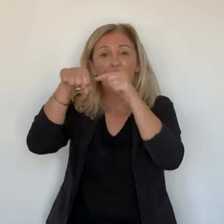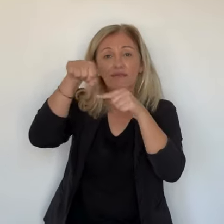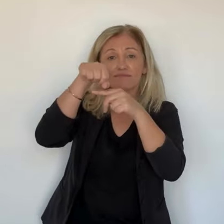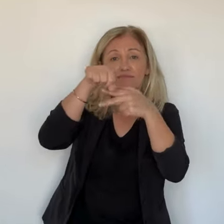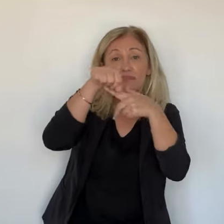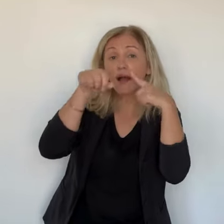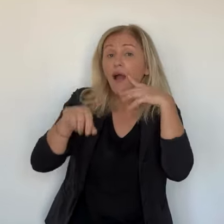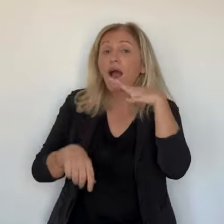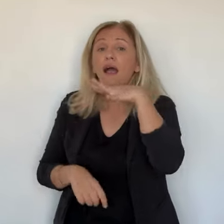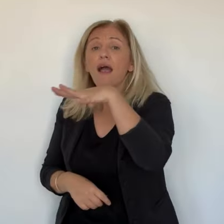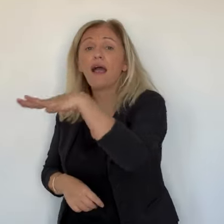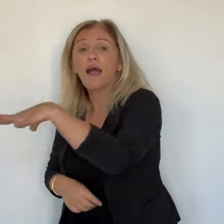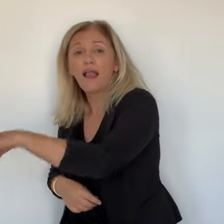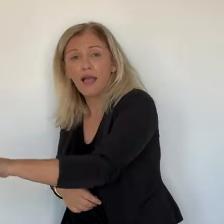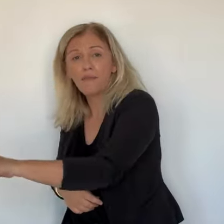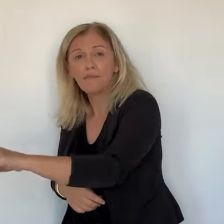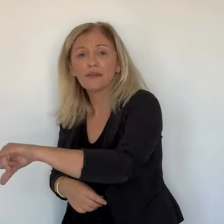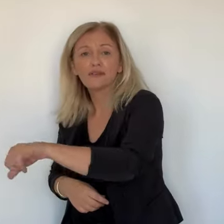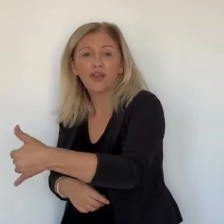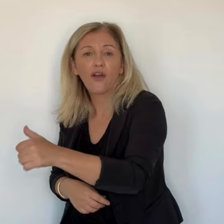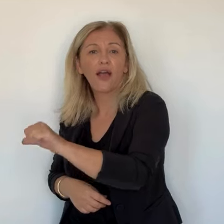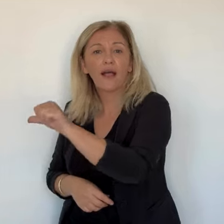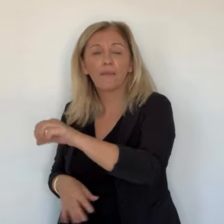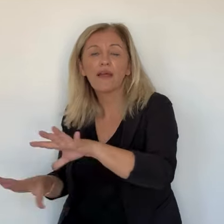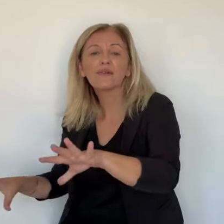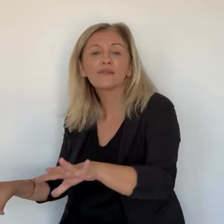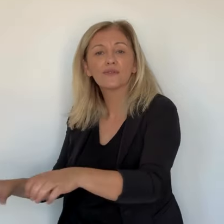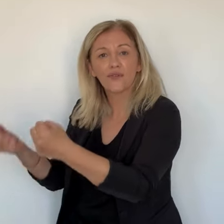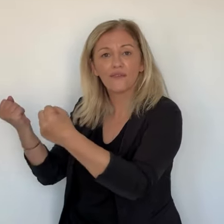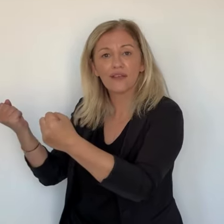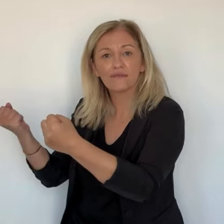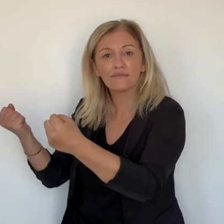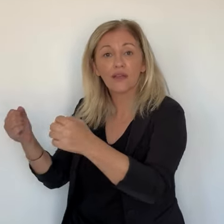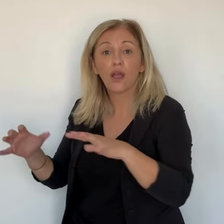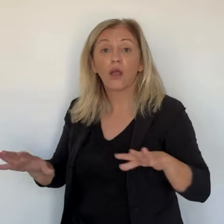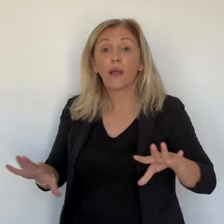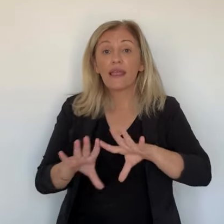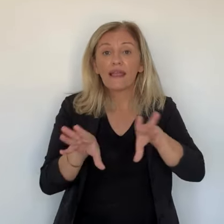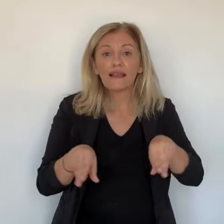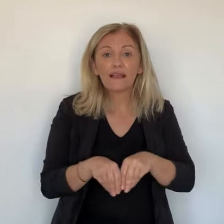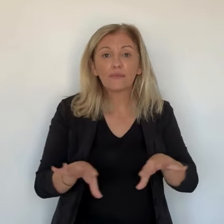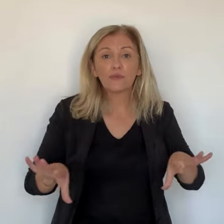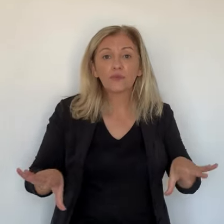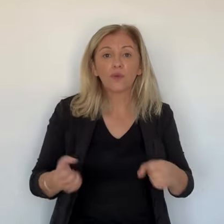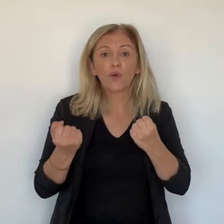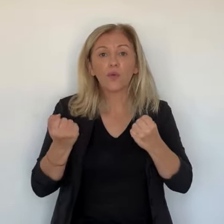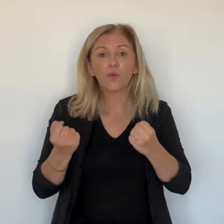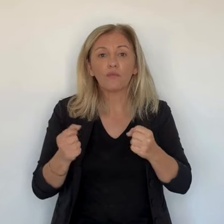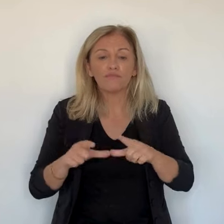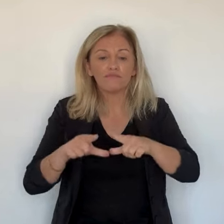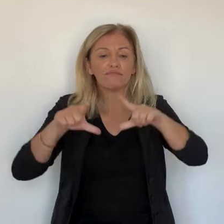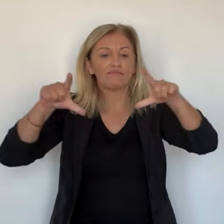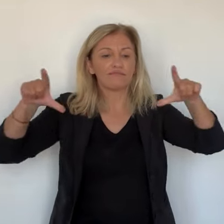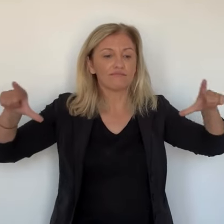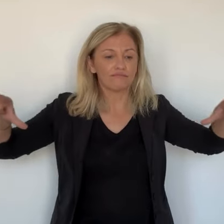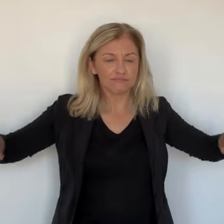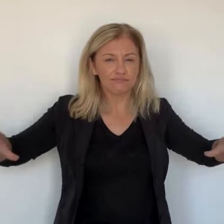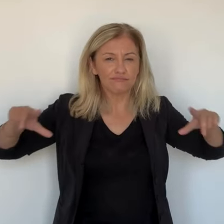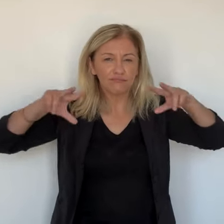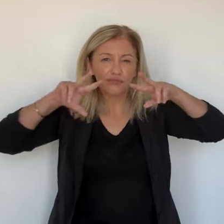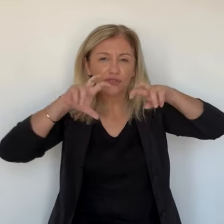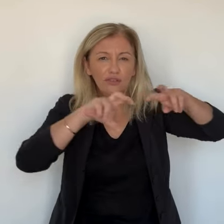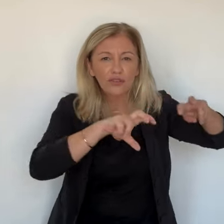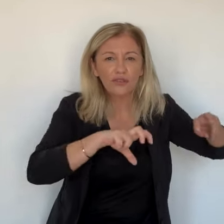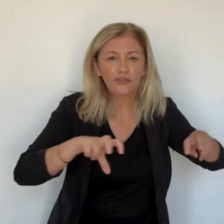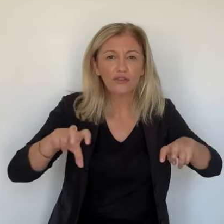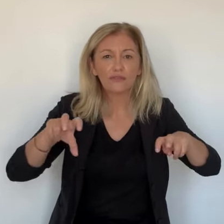'homme sera retrouvé grâce aux caméras thermiques de l'hélicoptère de la gendarmerie. On avait élargi des zones de recherche, mais on revenait aussi sur nos pas par